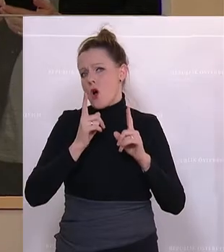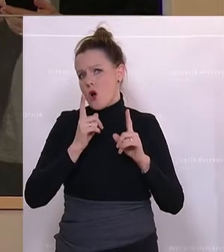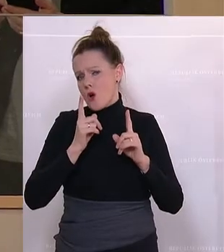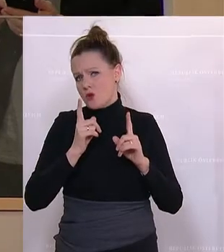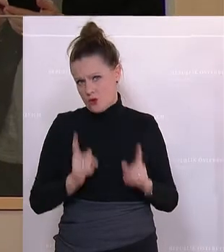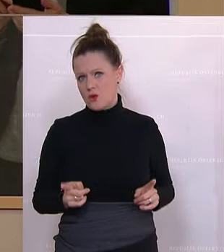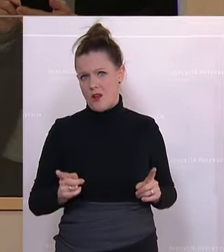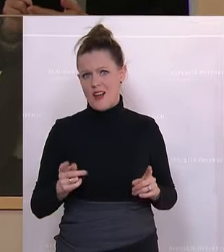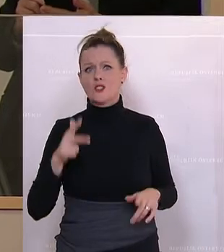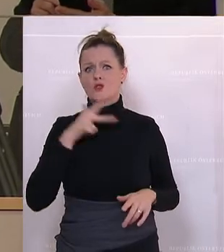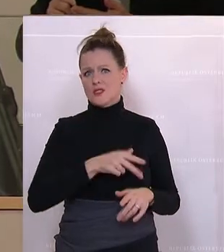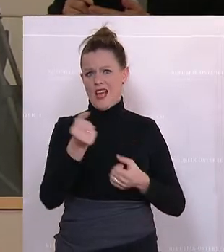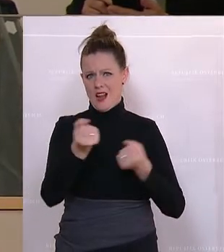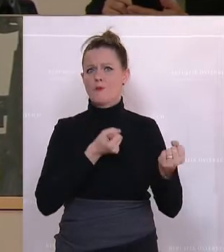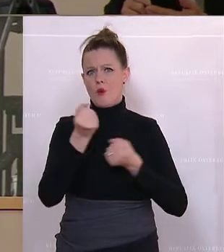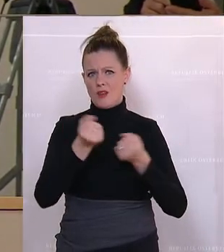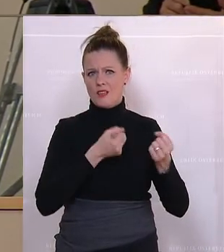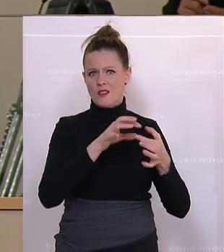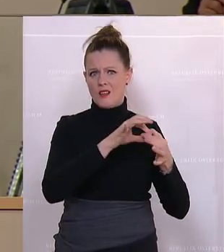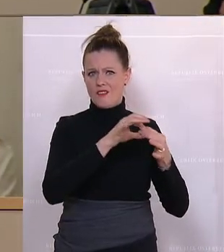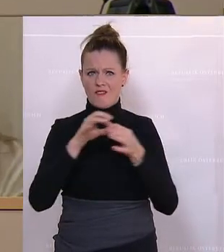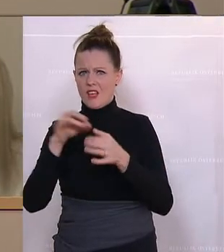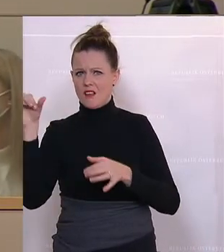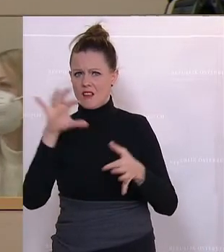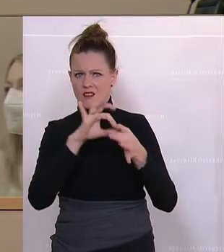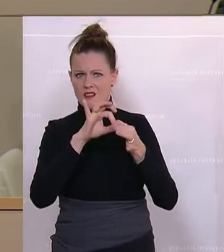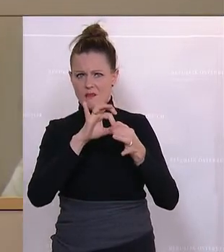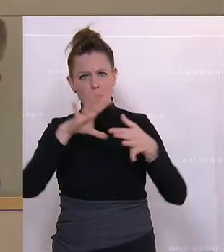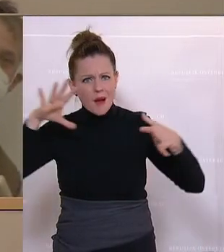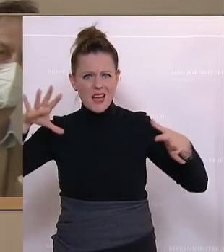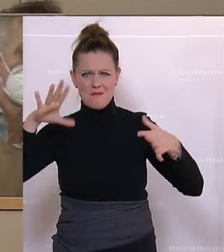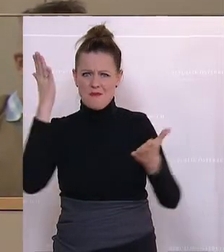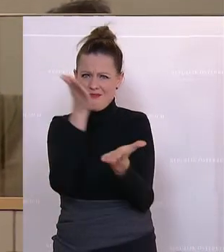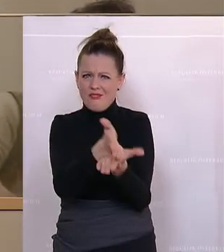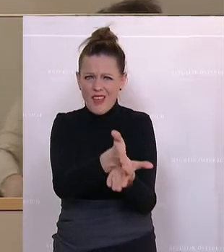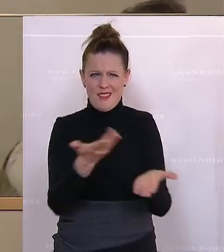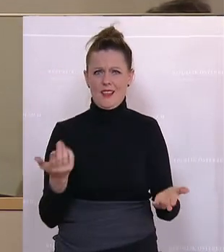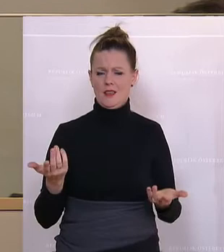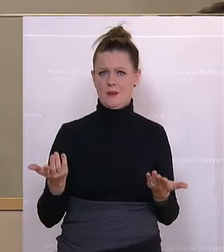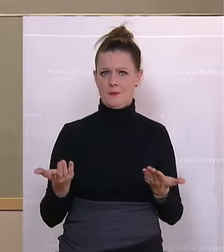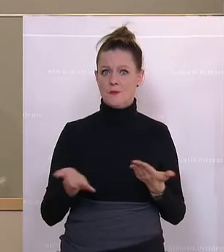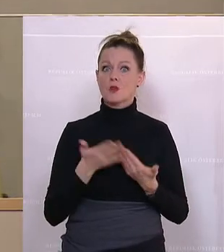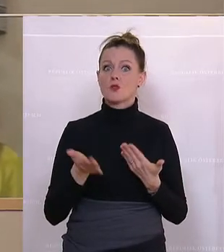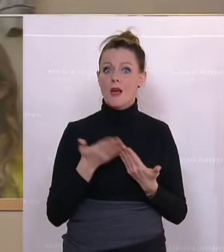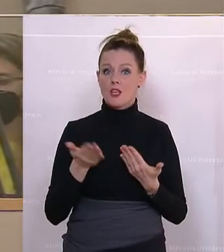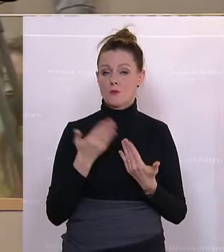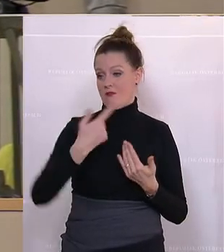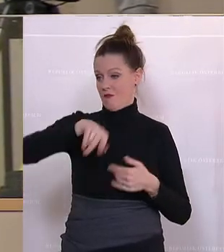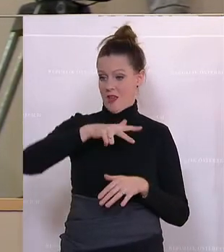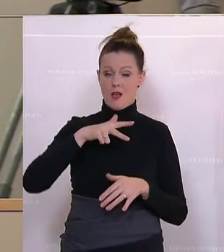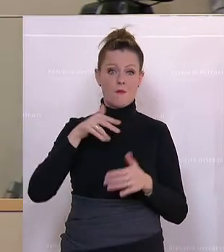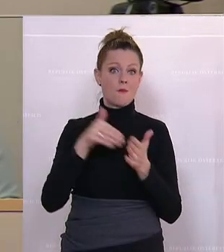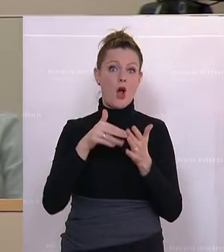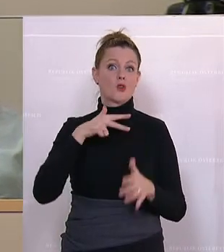verabschieden, Sozialpolitik an der Zapfsäule machen zu wollen. Und wenn richtig ist, die, und wir brauchen aber Sozialpolitik,